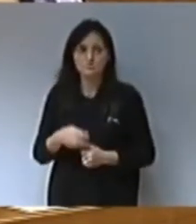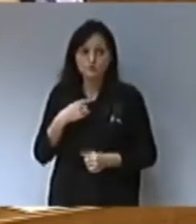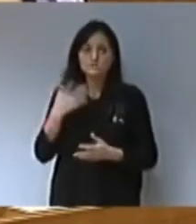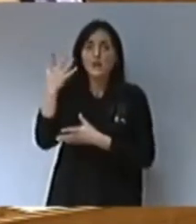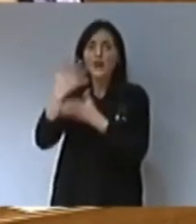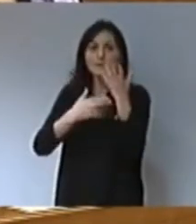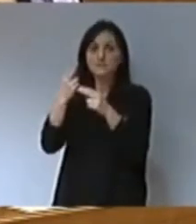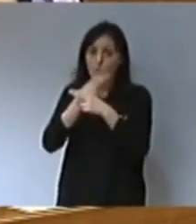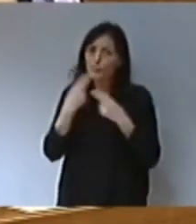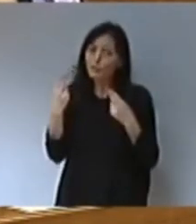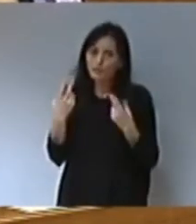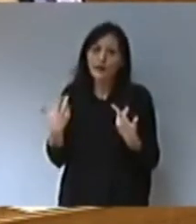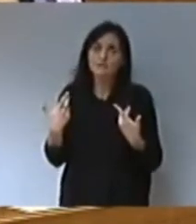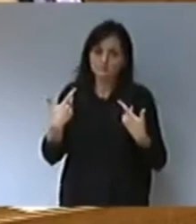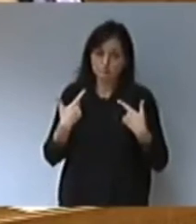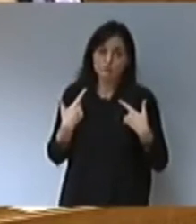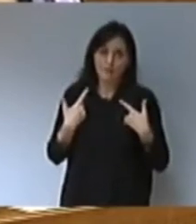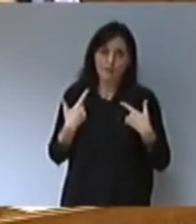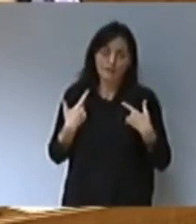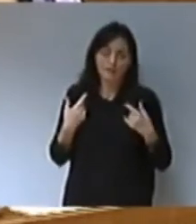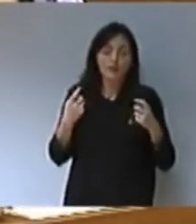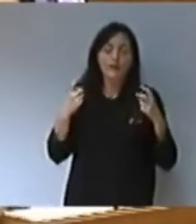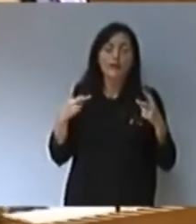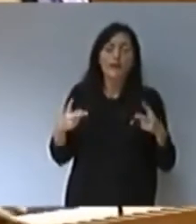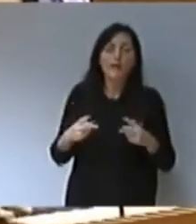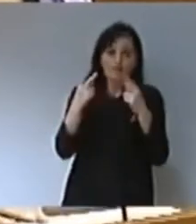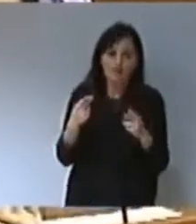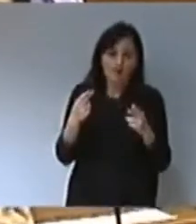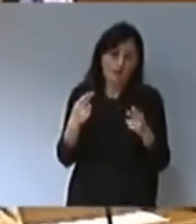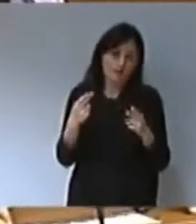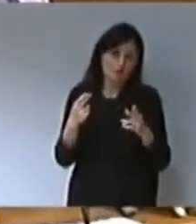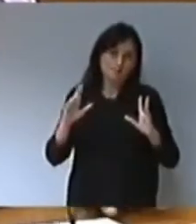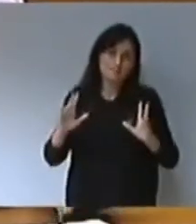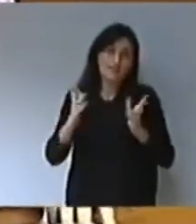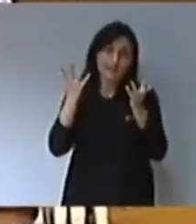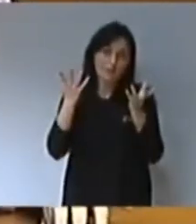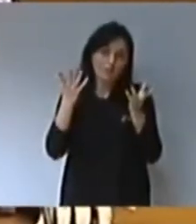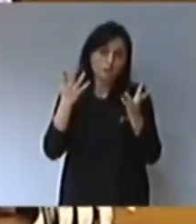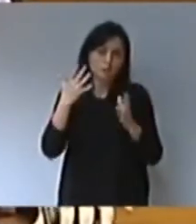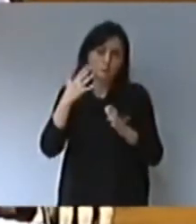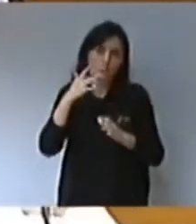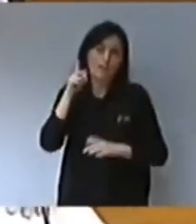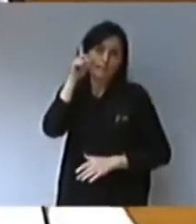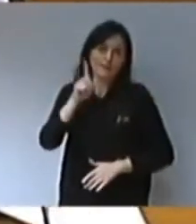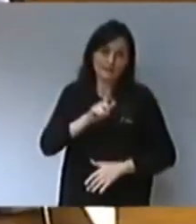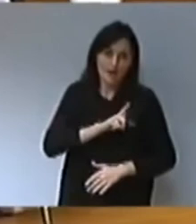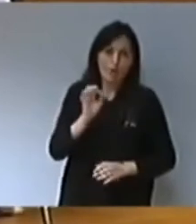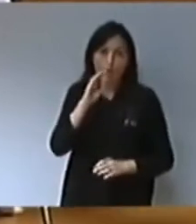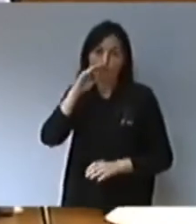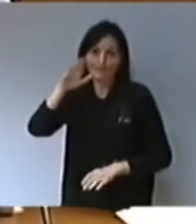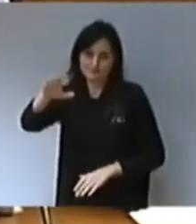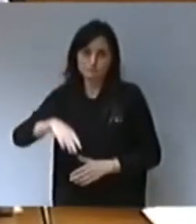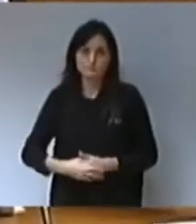'administració pública evitar, entre altres qüestions, l'exactació de la sublevació militar o del